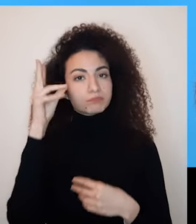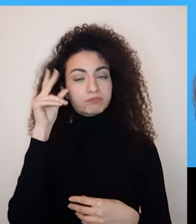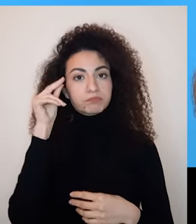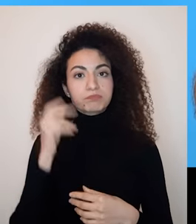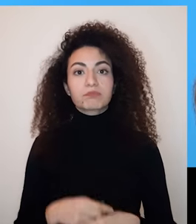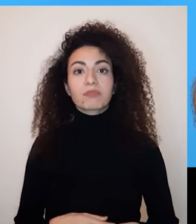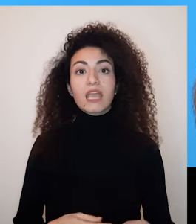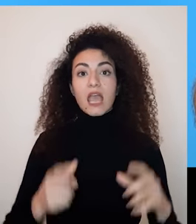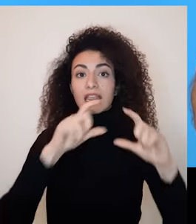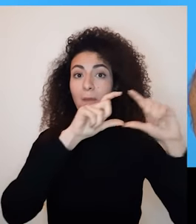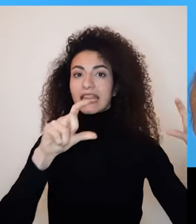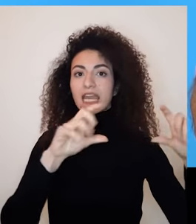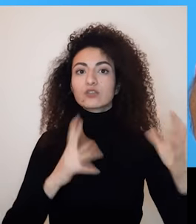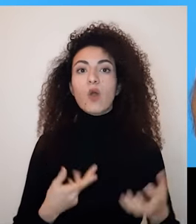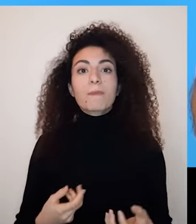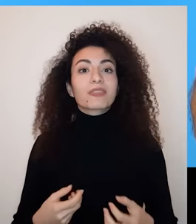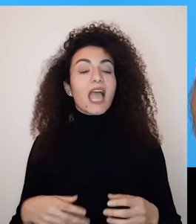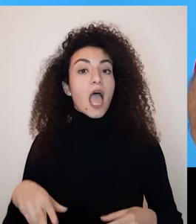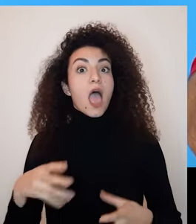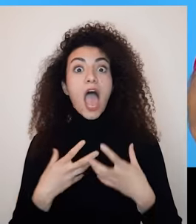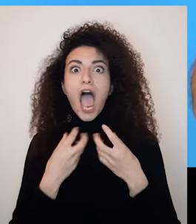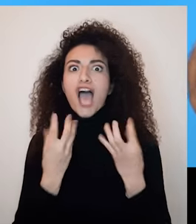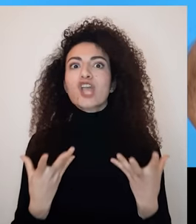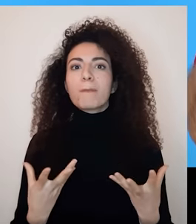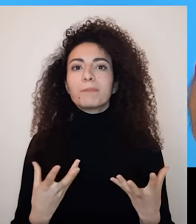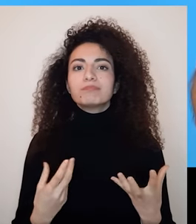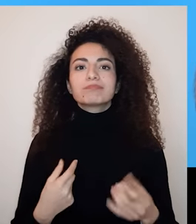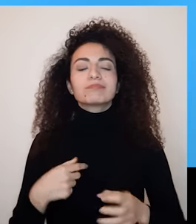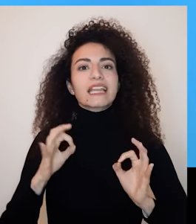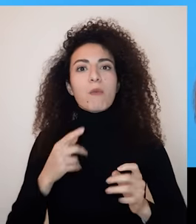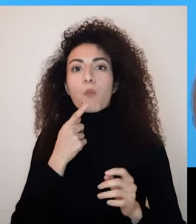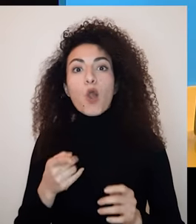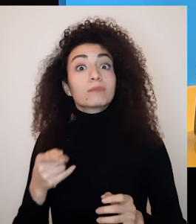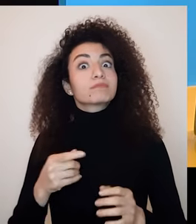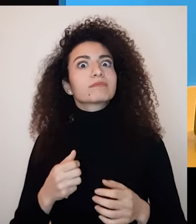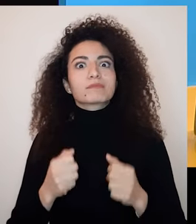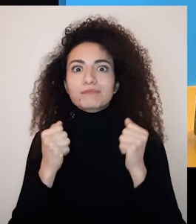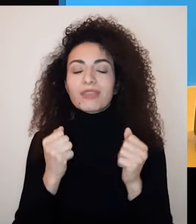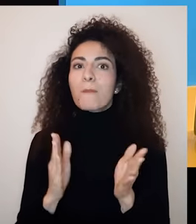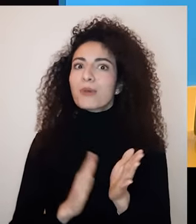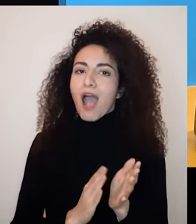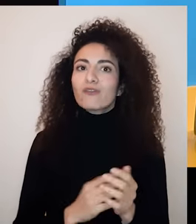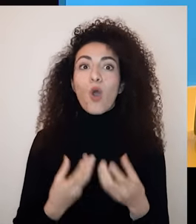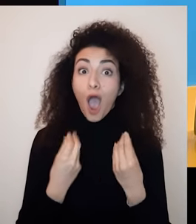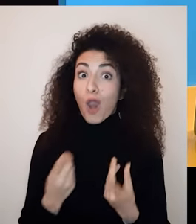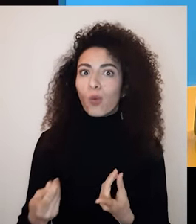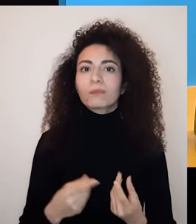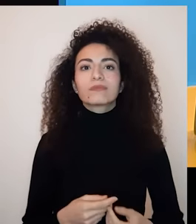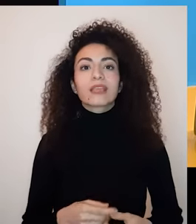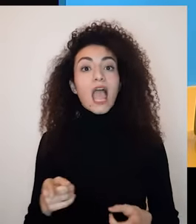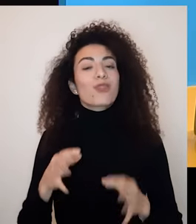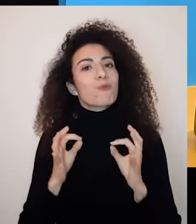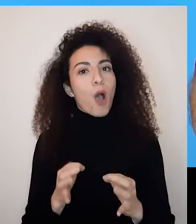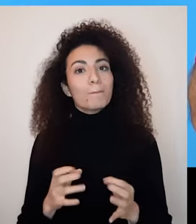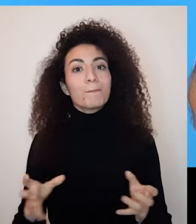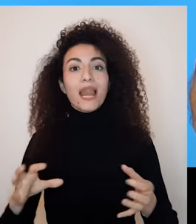بيزعجه؟ شو هي أحلامه؟ أميله؟ هوايته؟ وهالشي من خلال طرح أسئلة عليه الطابق الثاني بناء ثقافة التقدير